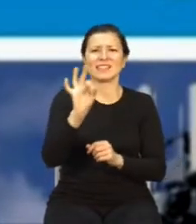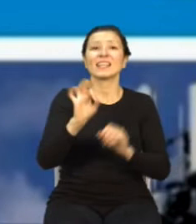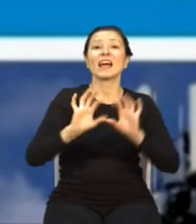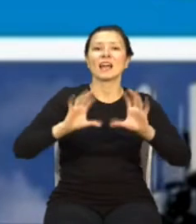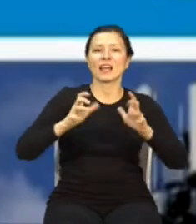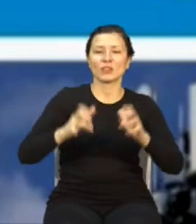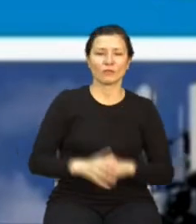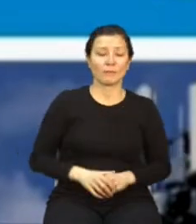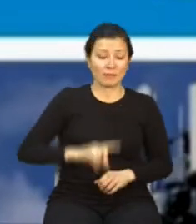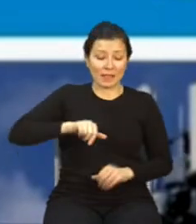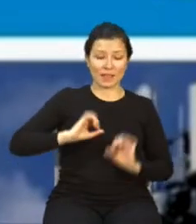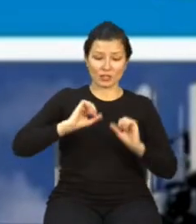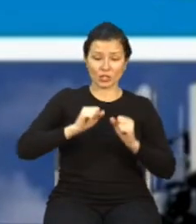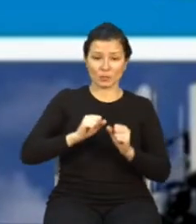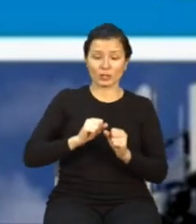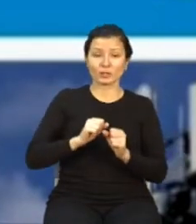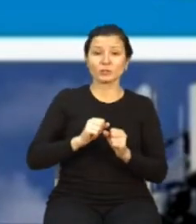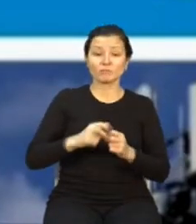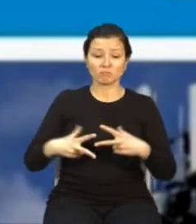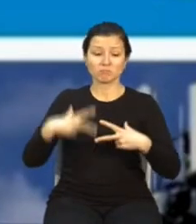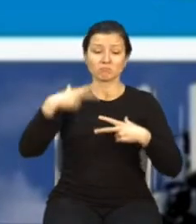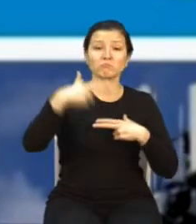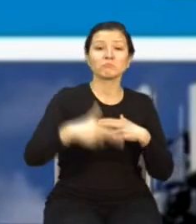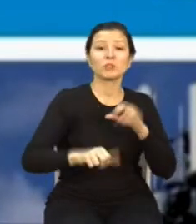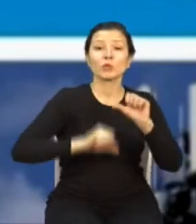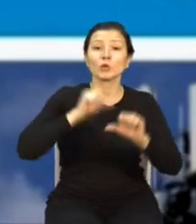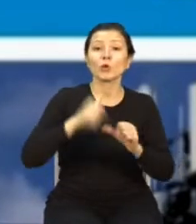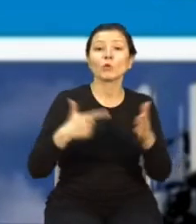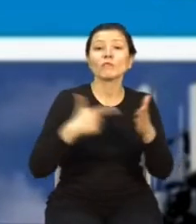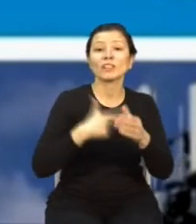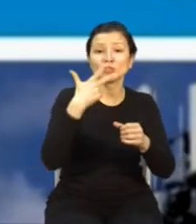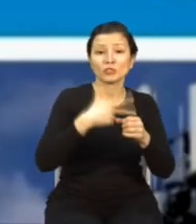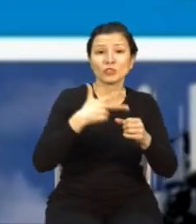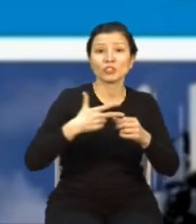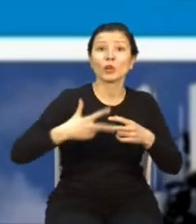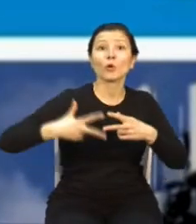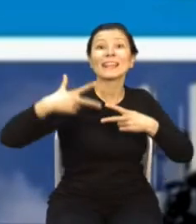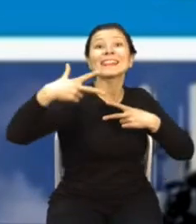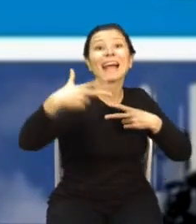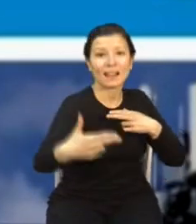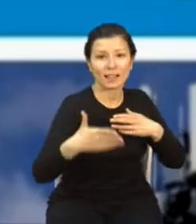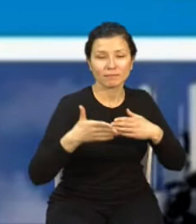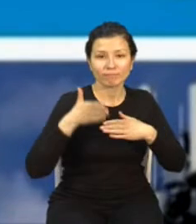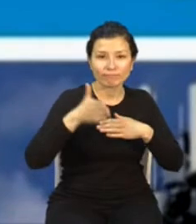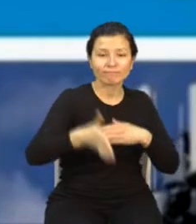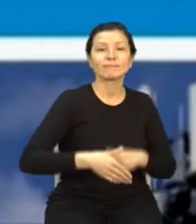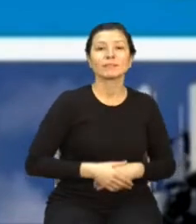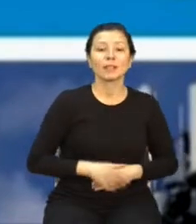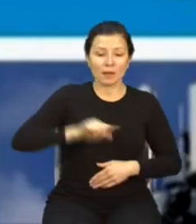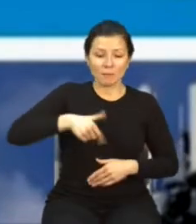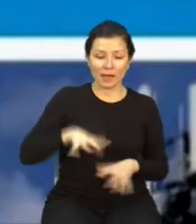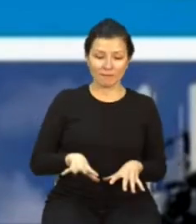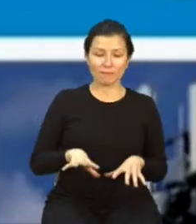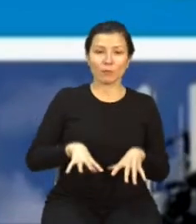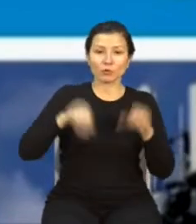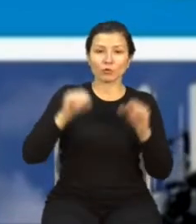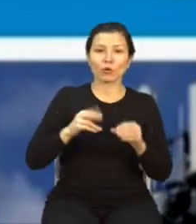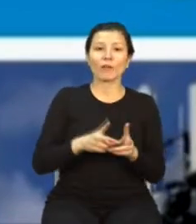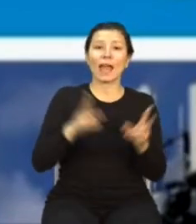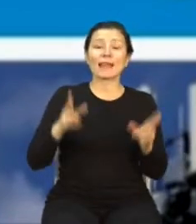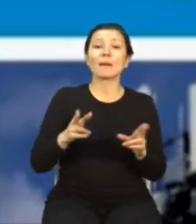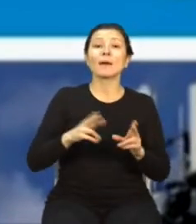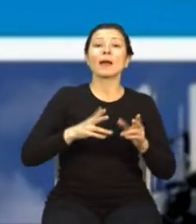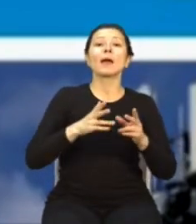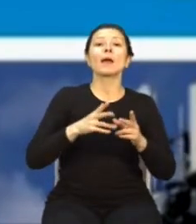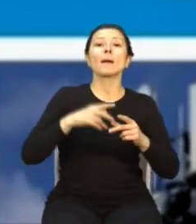działalność do roku 2030 i dalej w przyszłości, obecnie jesteśmy na wstępnym etapie procesu standartyzacji,